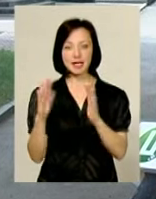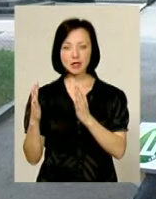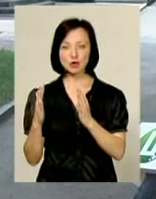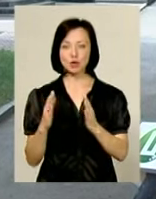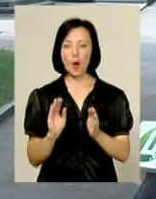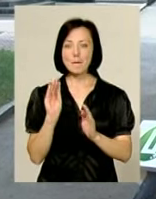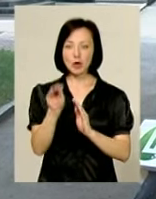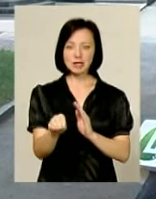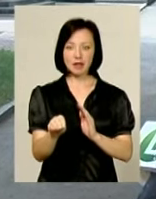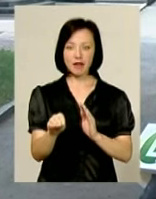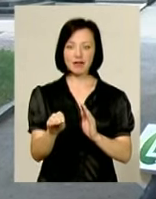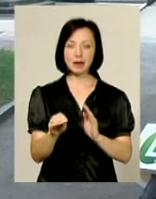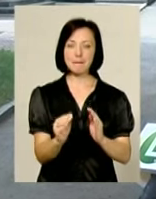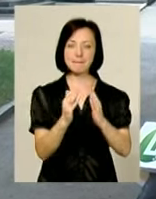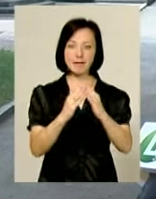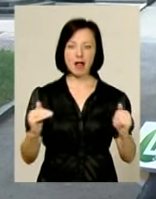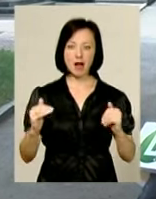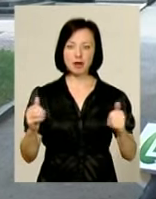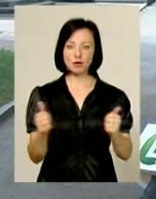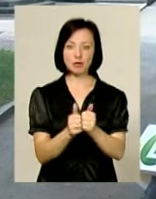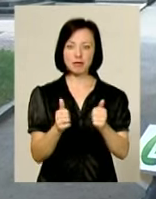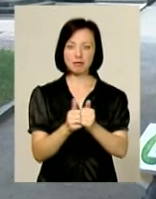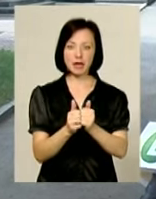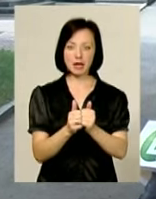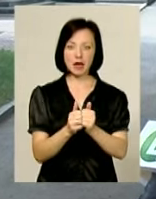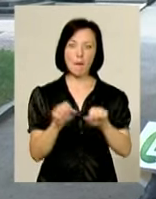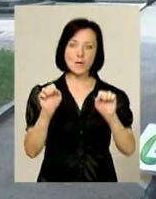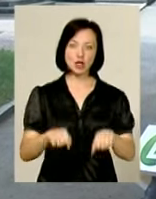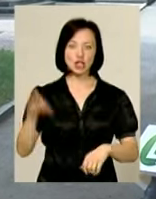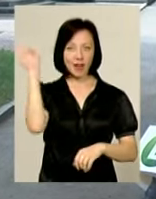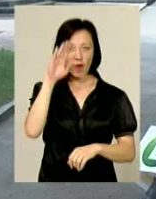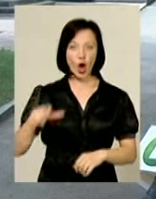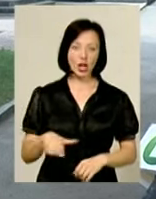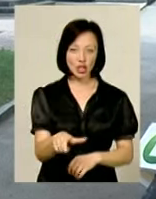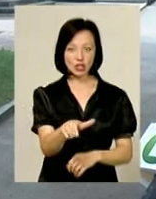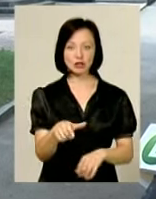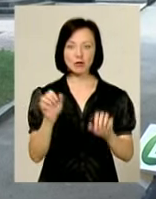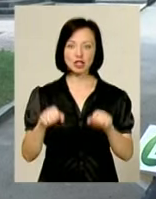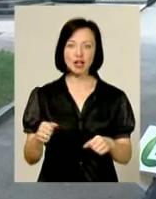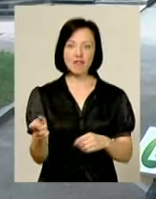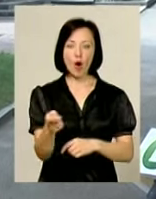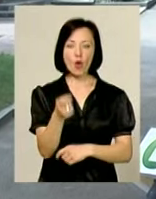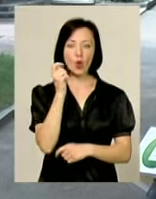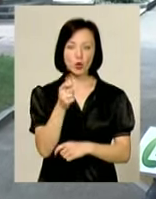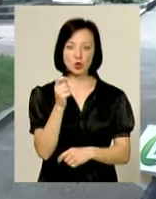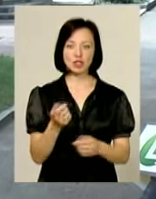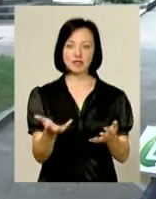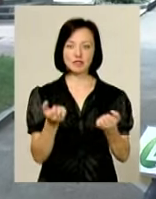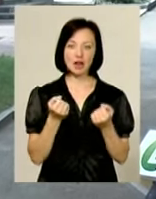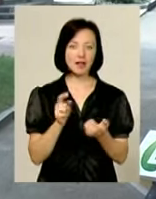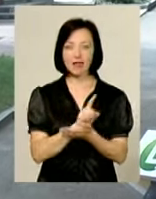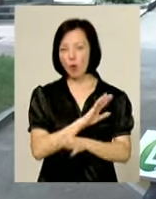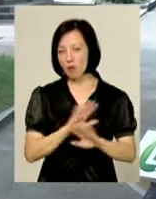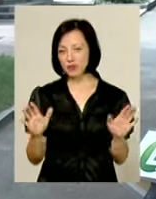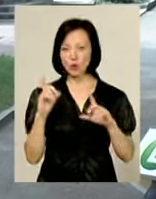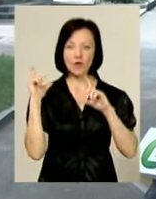палаточку, то біля, можливо, річечка, то може якісь і удочки взяти там і все. Не обов'язково